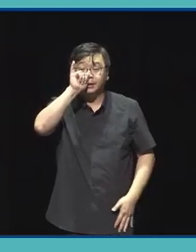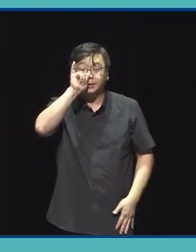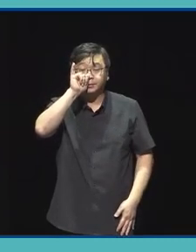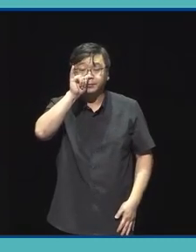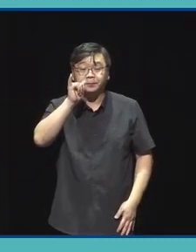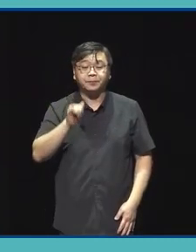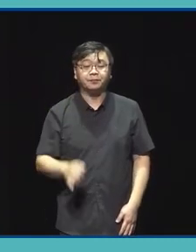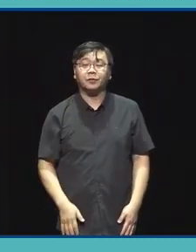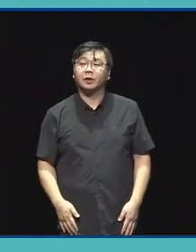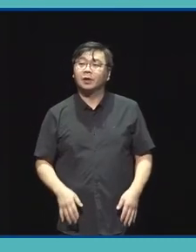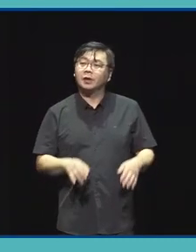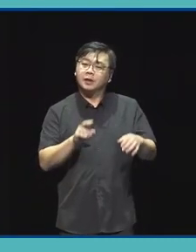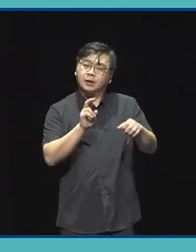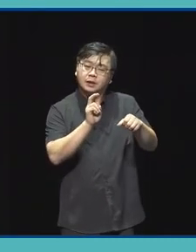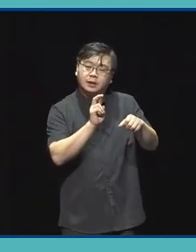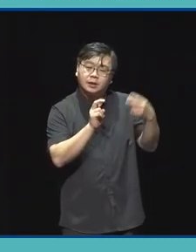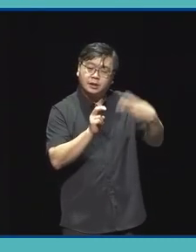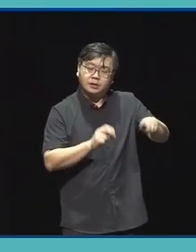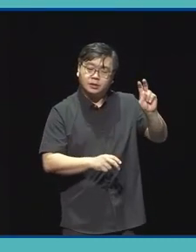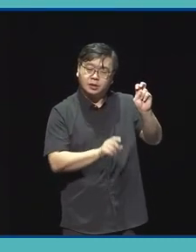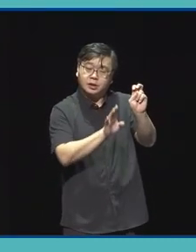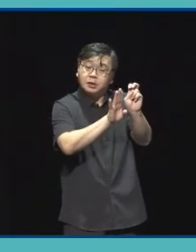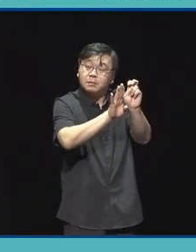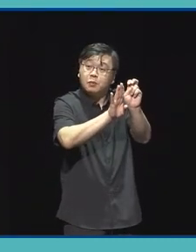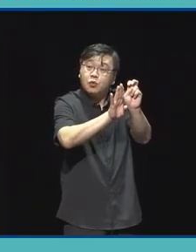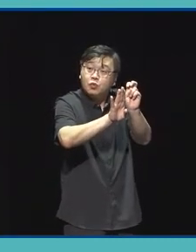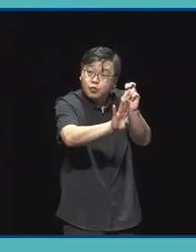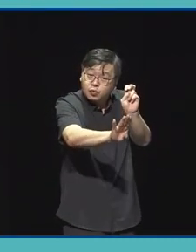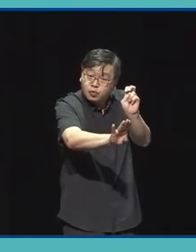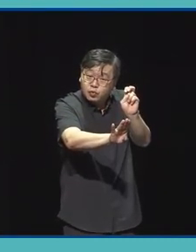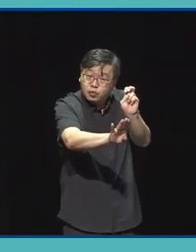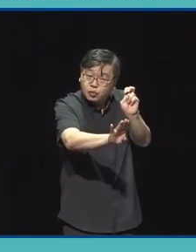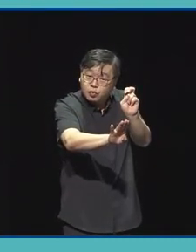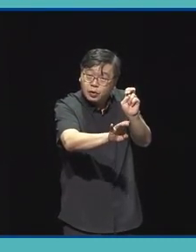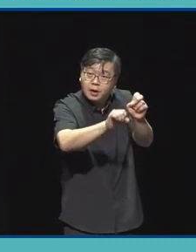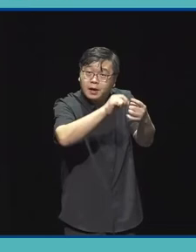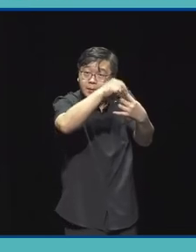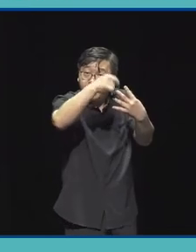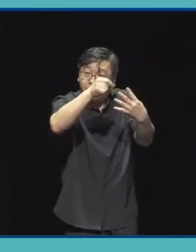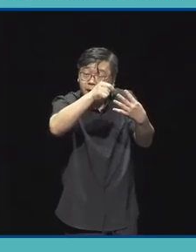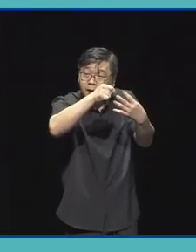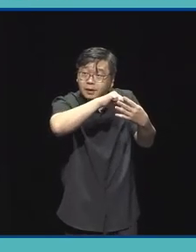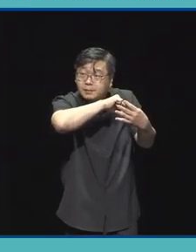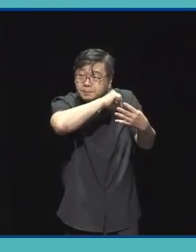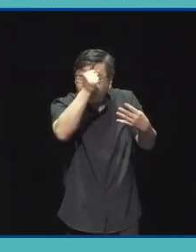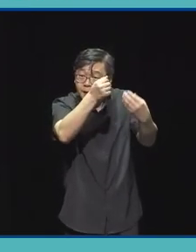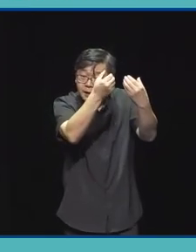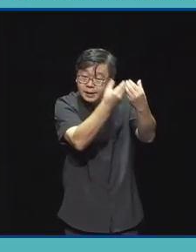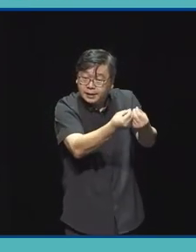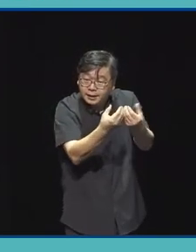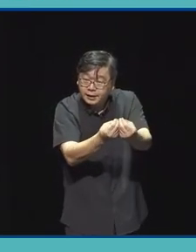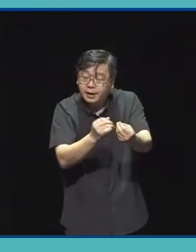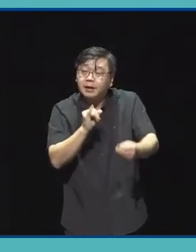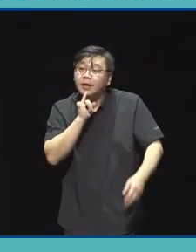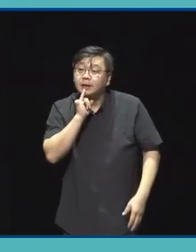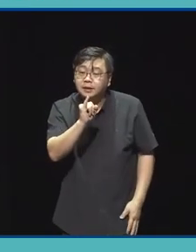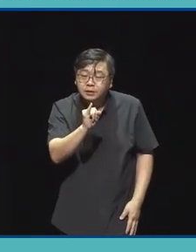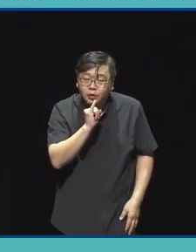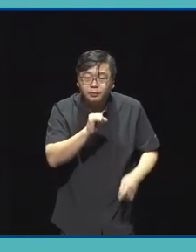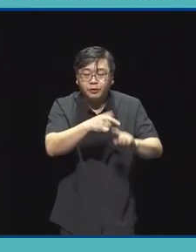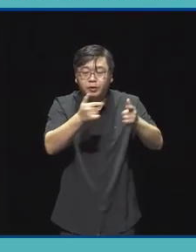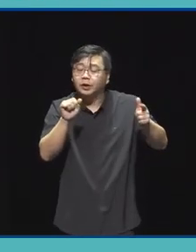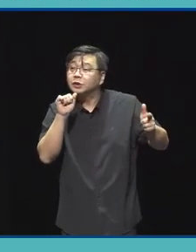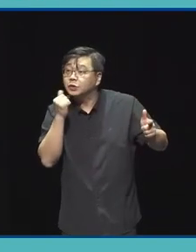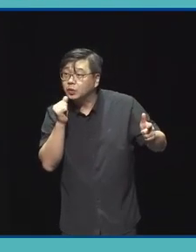플랫폼에는 20년 이후 선정작들에 대해서 모두 다 아카이빙이 있고 그분들이 하셨던 인터뷰들 그리고 메이킹 필름에 대한